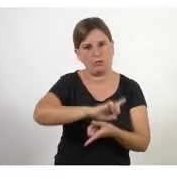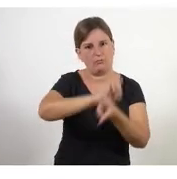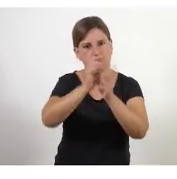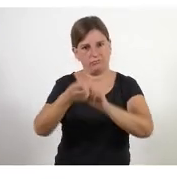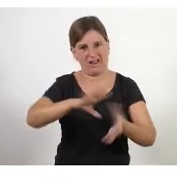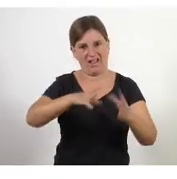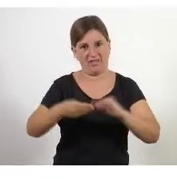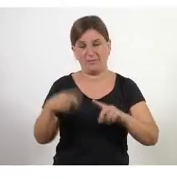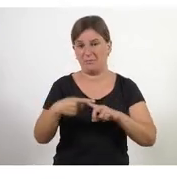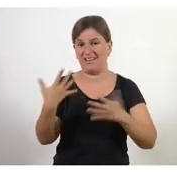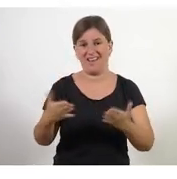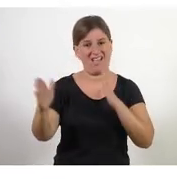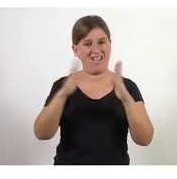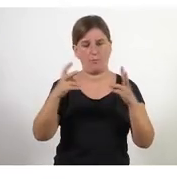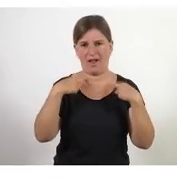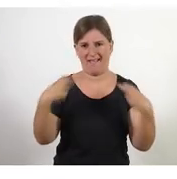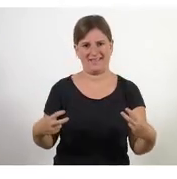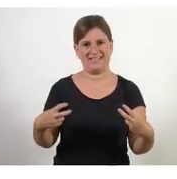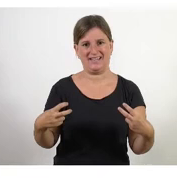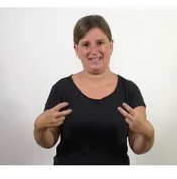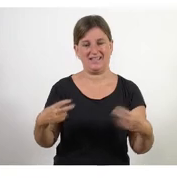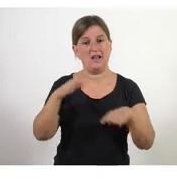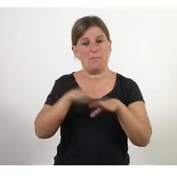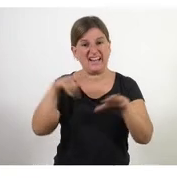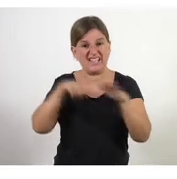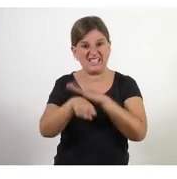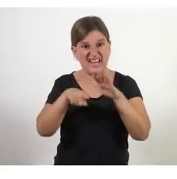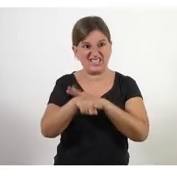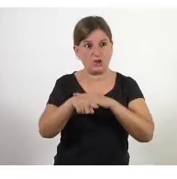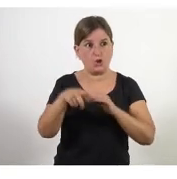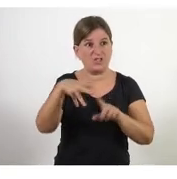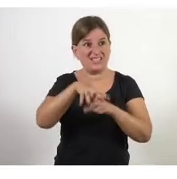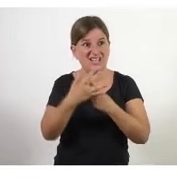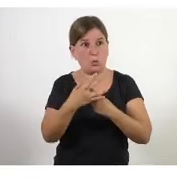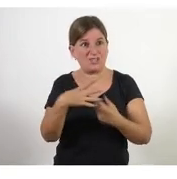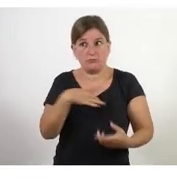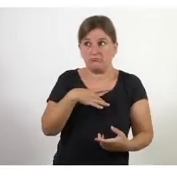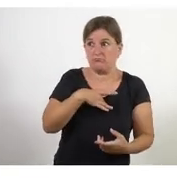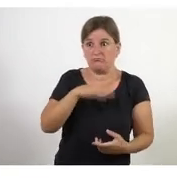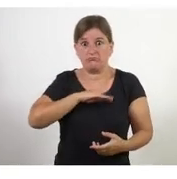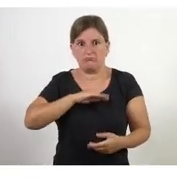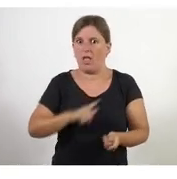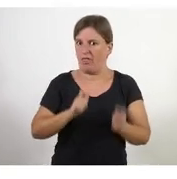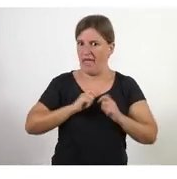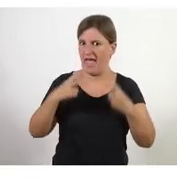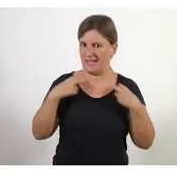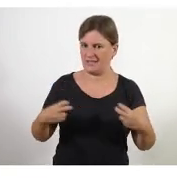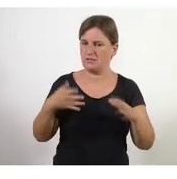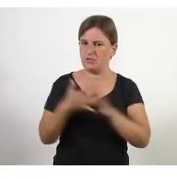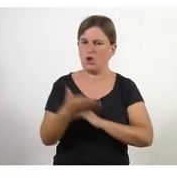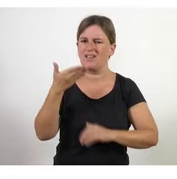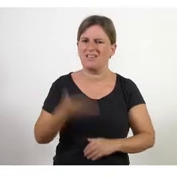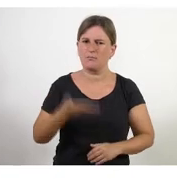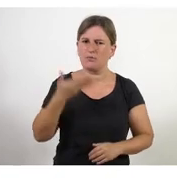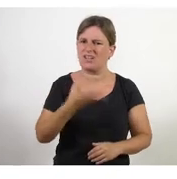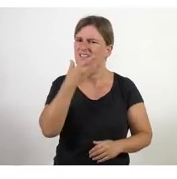la gestió de la incertesa i de l'ambigüedat genera moltíssim d'estrès per tant és molt important que